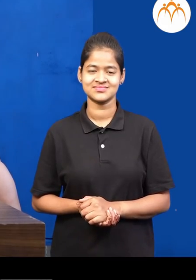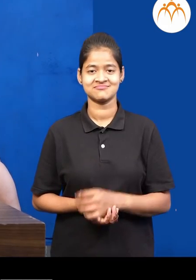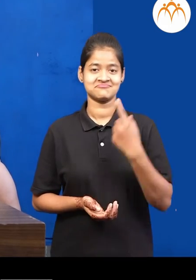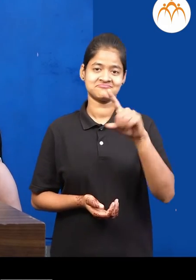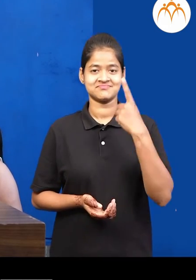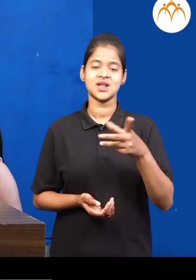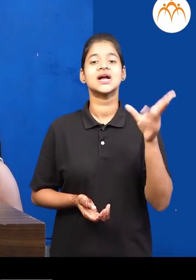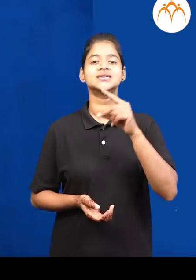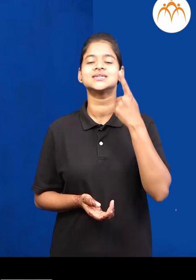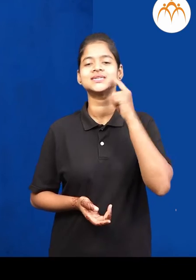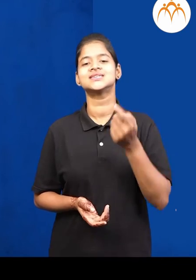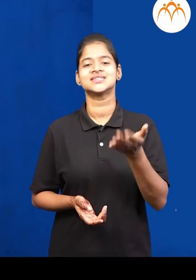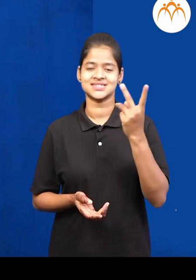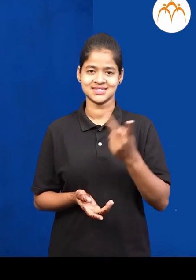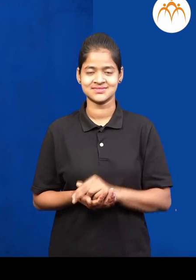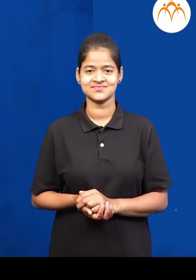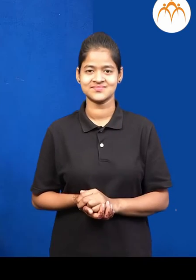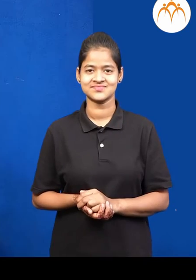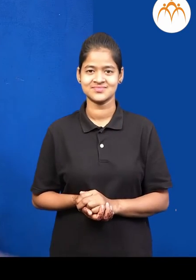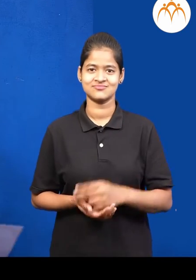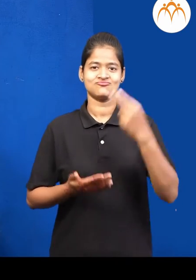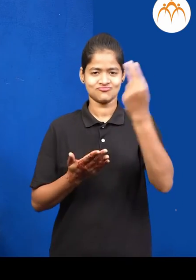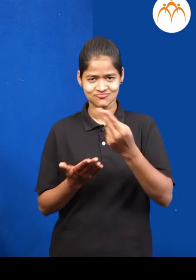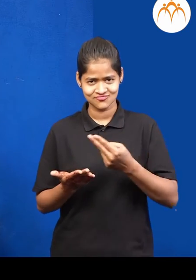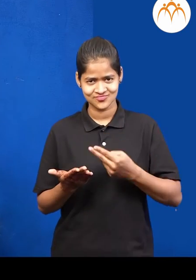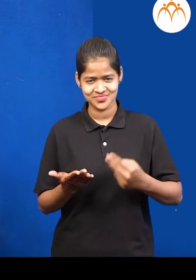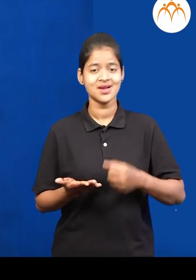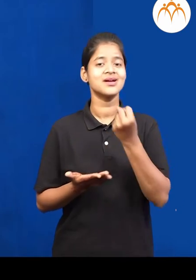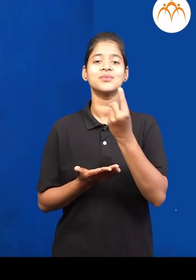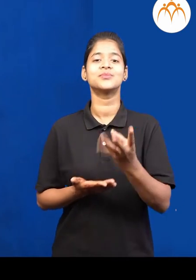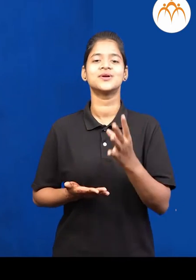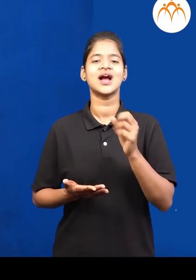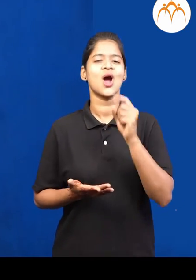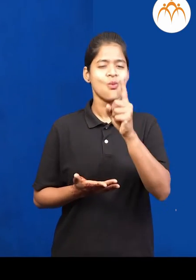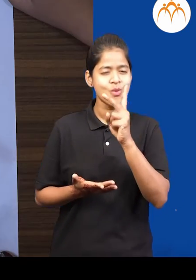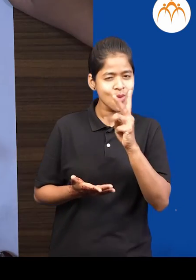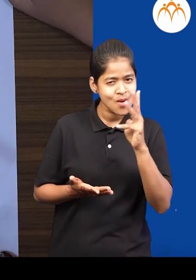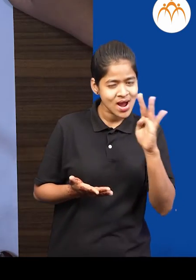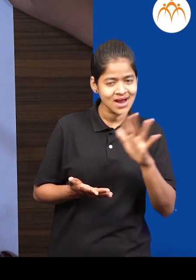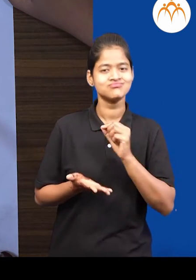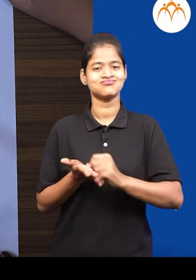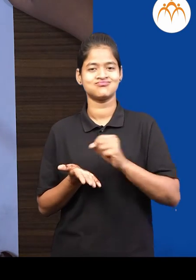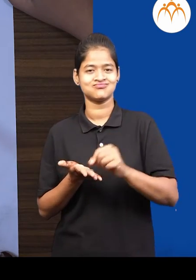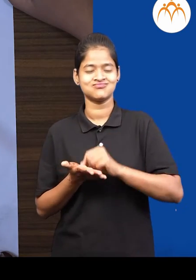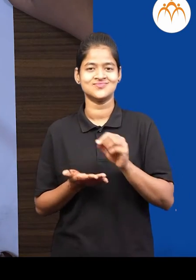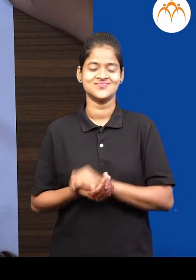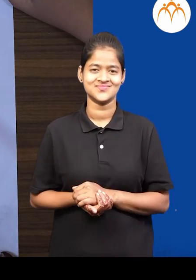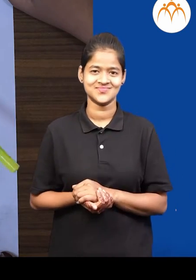आपन मोज़ा करया, होचा लेल, खेगे चित्र, या तले अंका भर भरा, दोन,